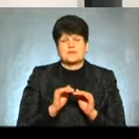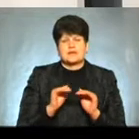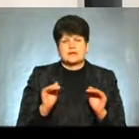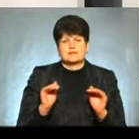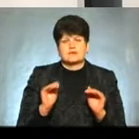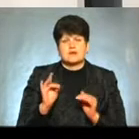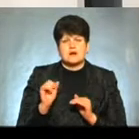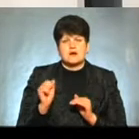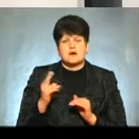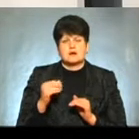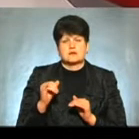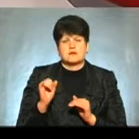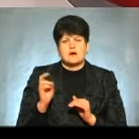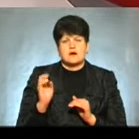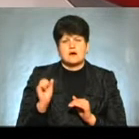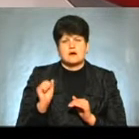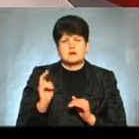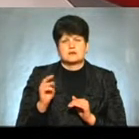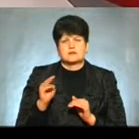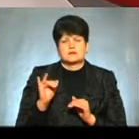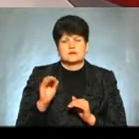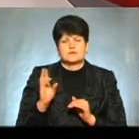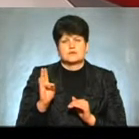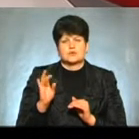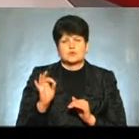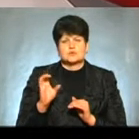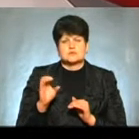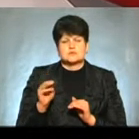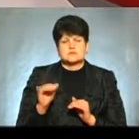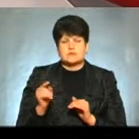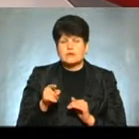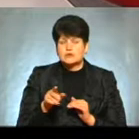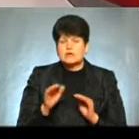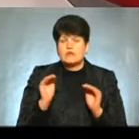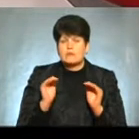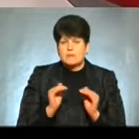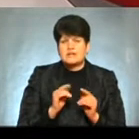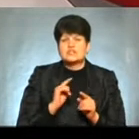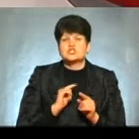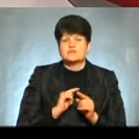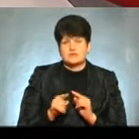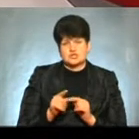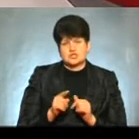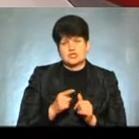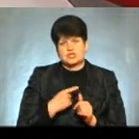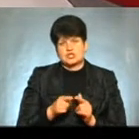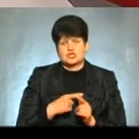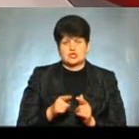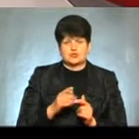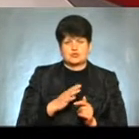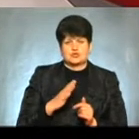радіоактивності До речі, вони упали значно швидше, чим очікувалося